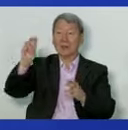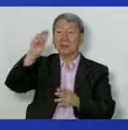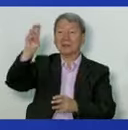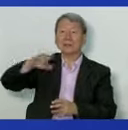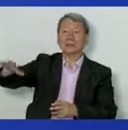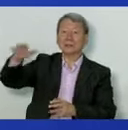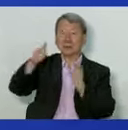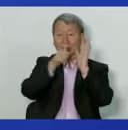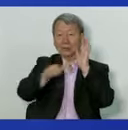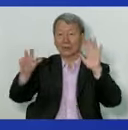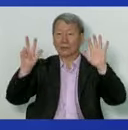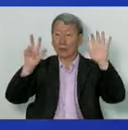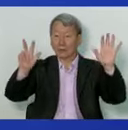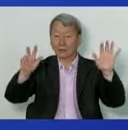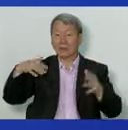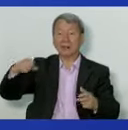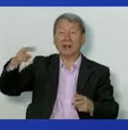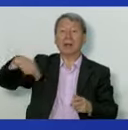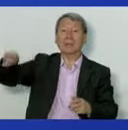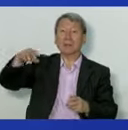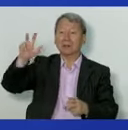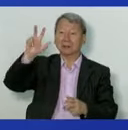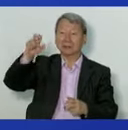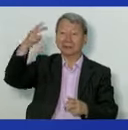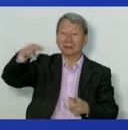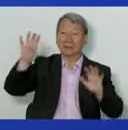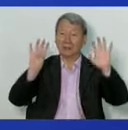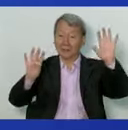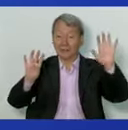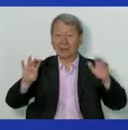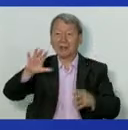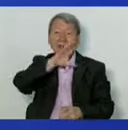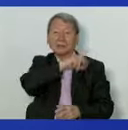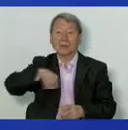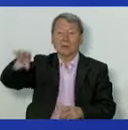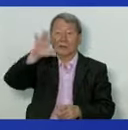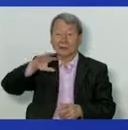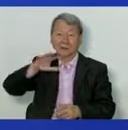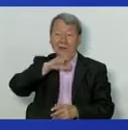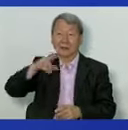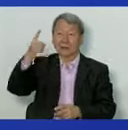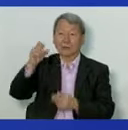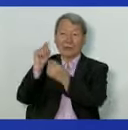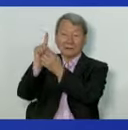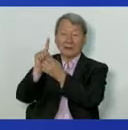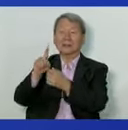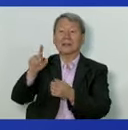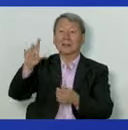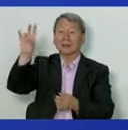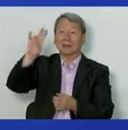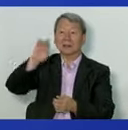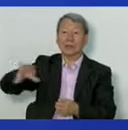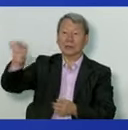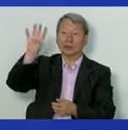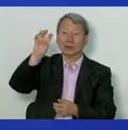в Аткянской области 68 случаев, в Джалабадской области 329, в Високольской области 111, в